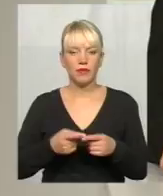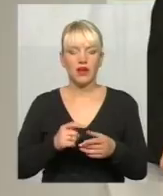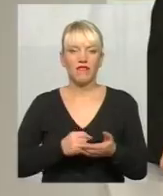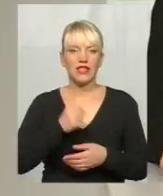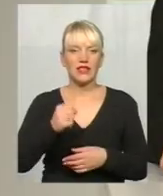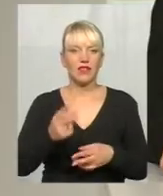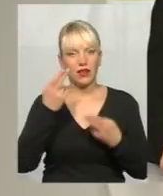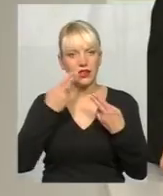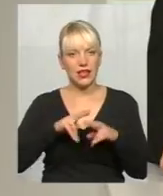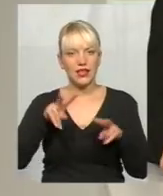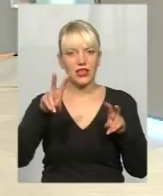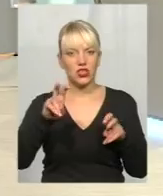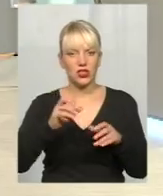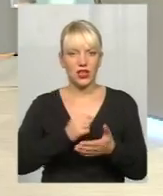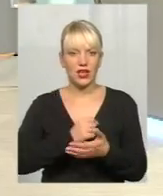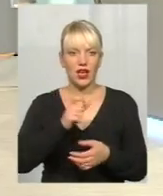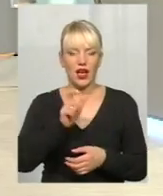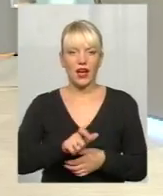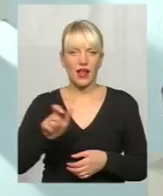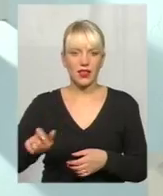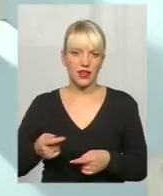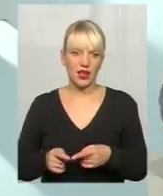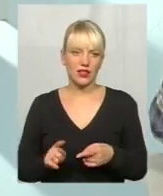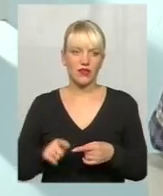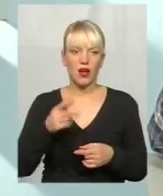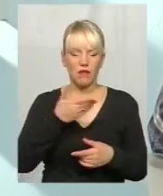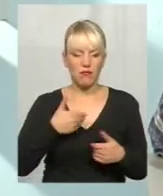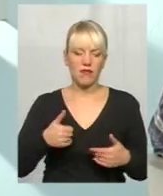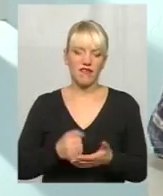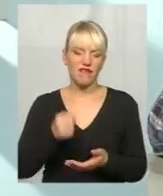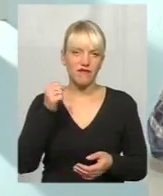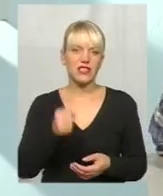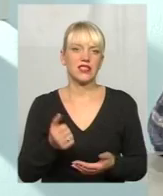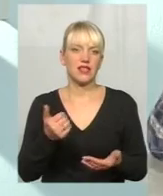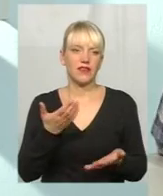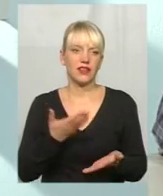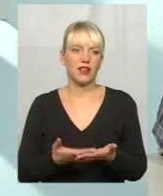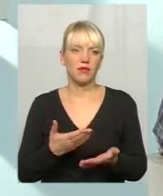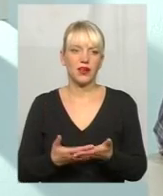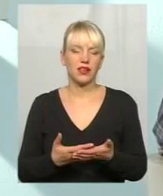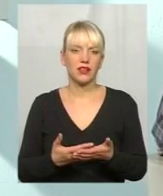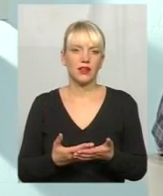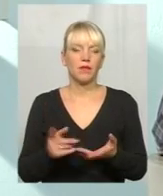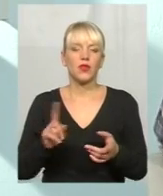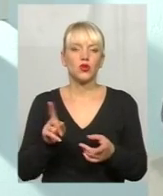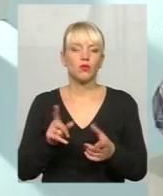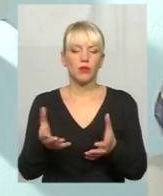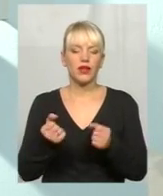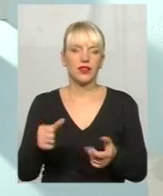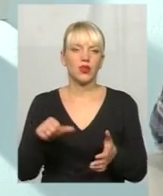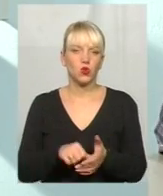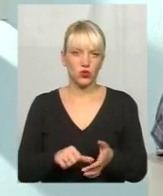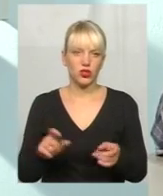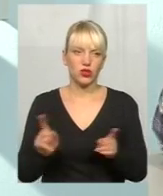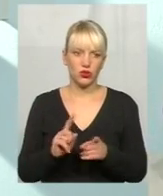кандидатів, для чого, з одного боку, ніби, відзвідувати, що ми виставили там... То прийняли участь, так? взяли участь,